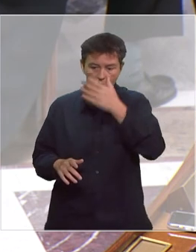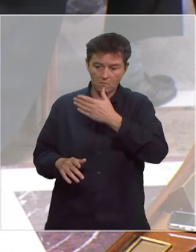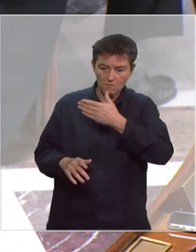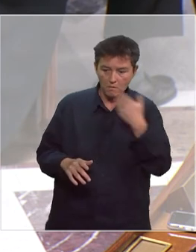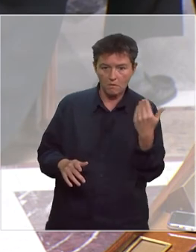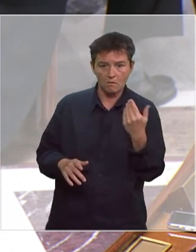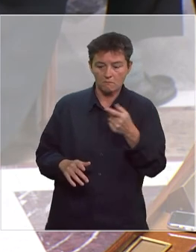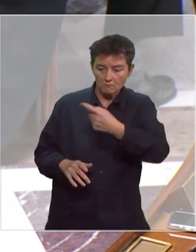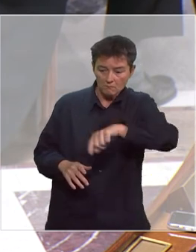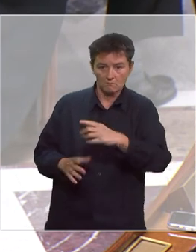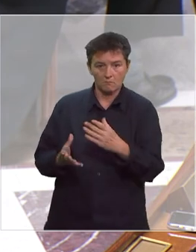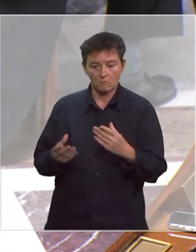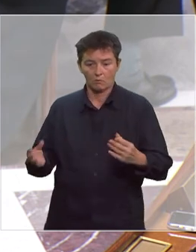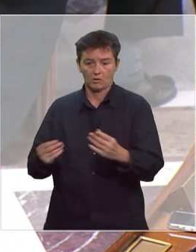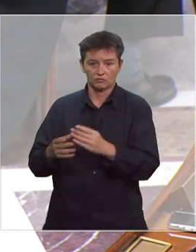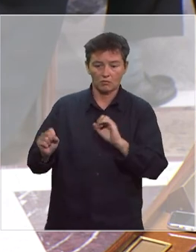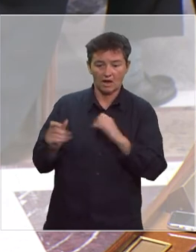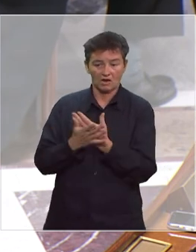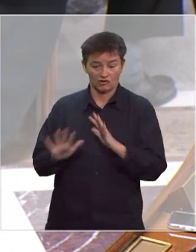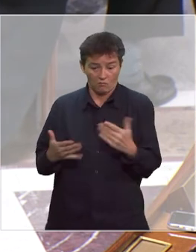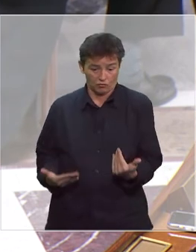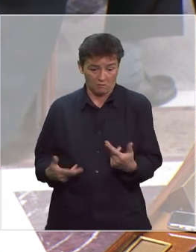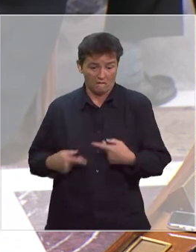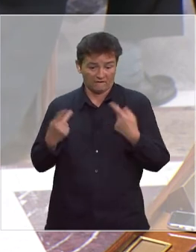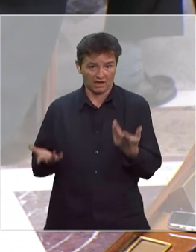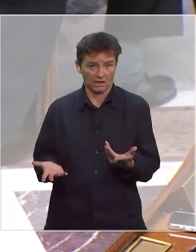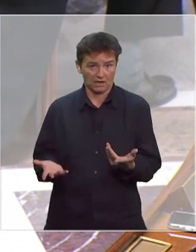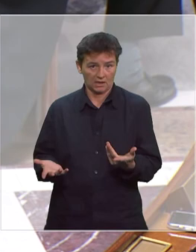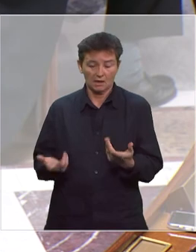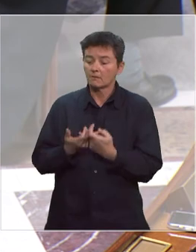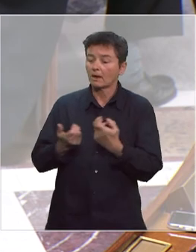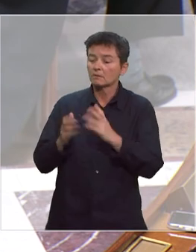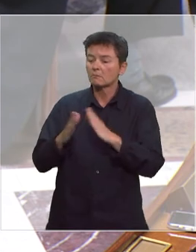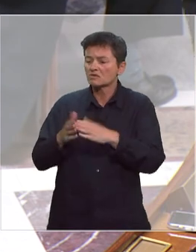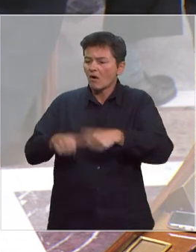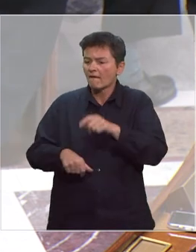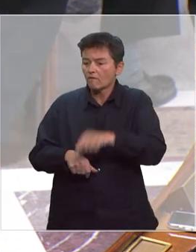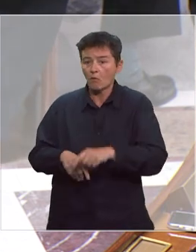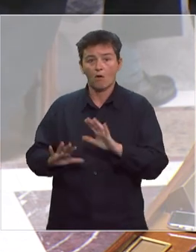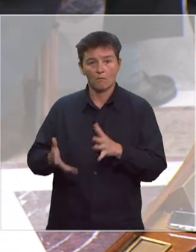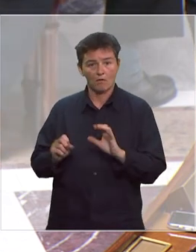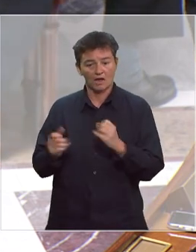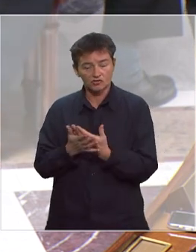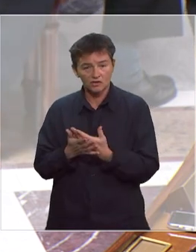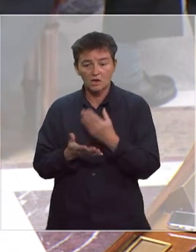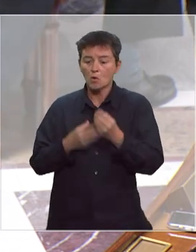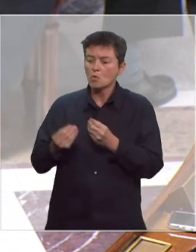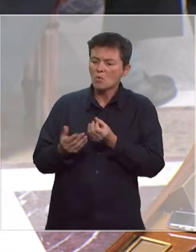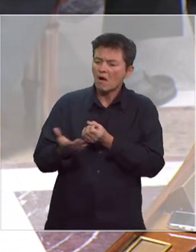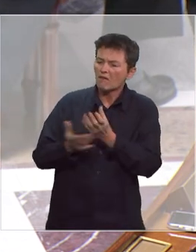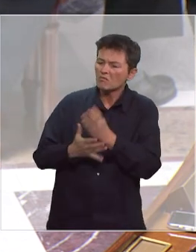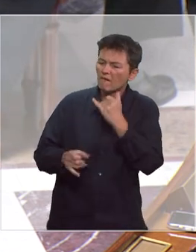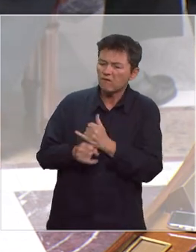la réaction des populations à ce que nous sommes en train de vivre. leur réaction au confinement, comment lutter contre les fausses nouvelles qui font parfois